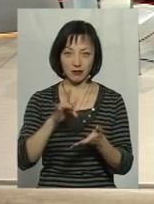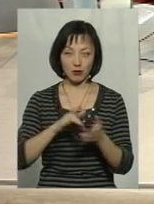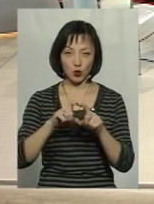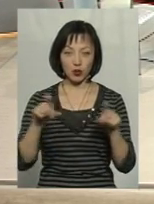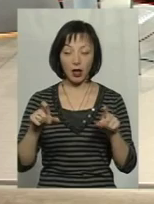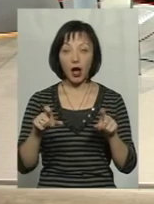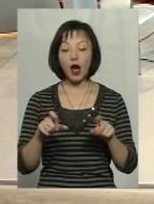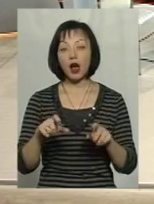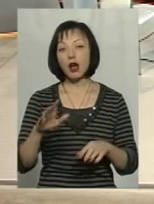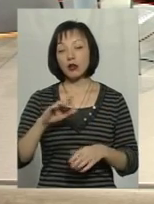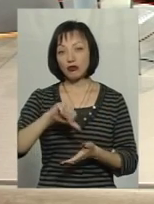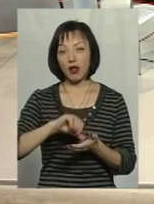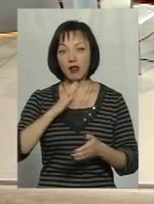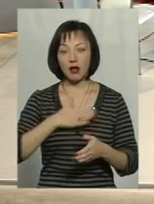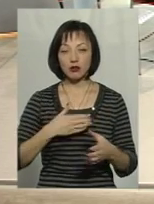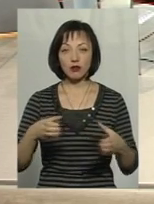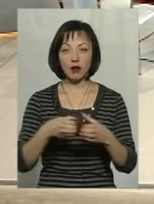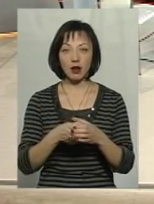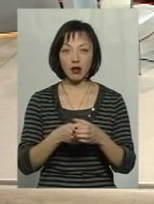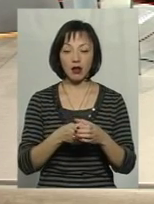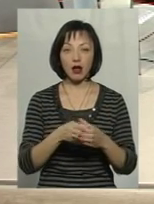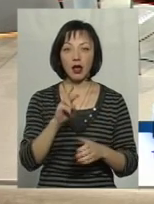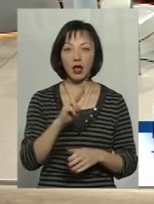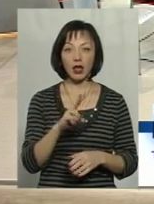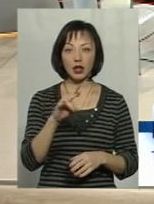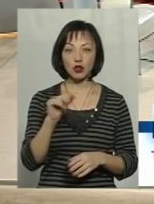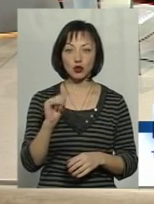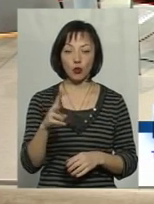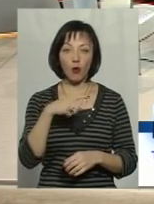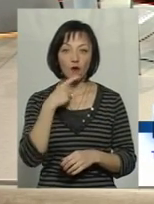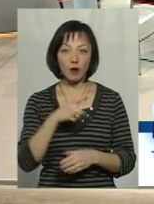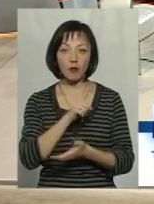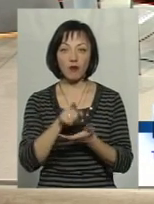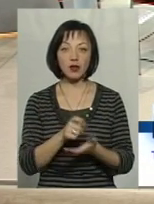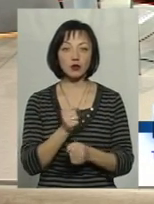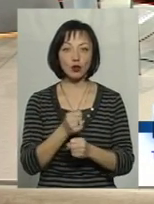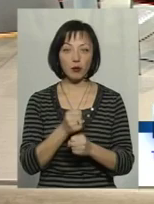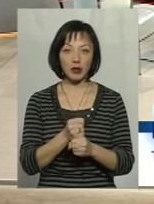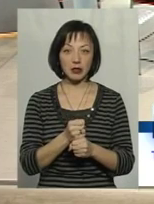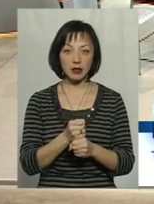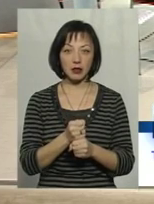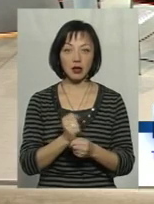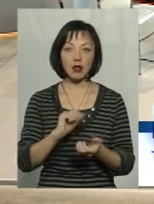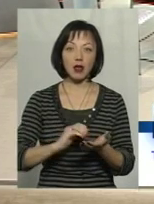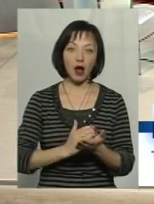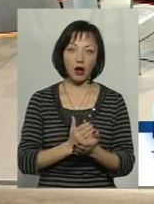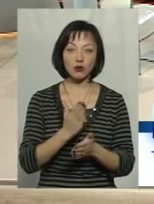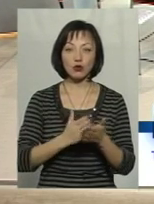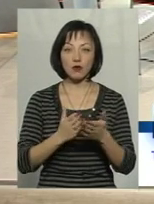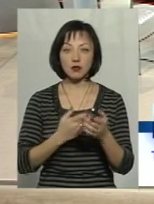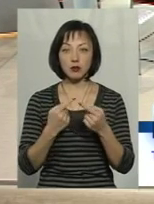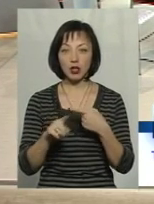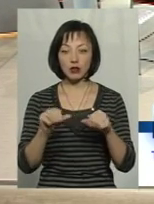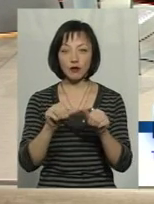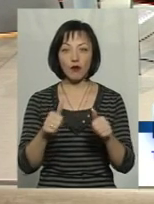Член нашої фракції Микола Андрійович Янчук говорив про те, що ми повинні зробити якісно і зовсім інакший